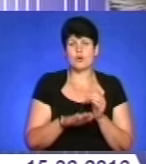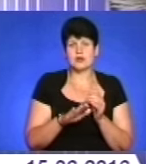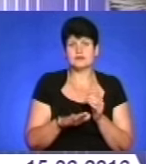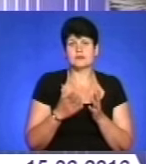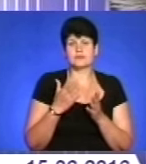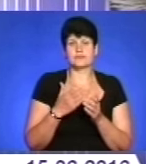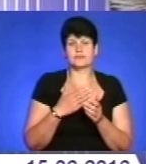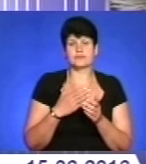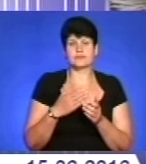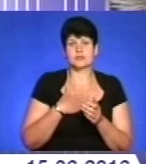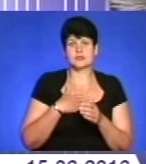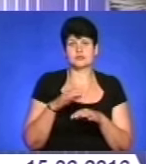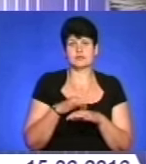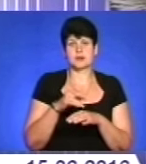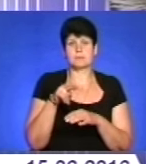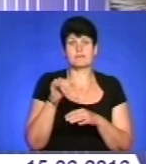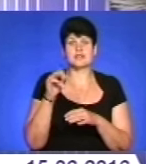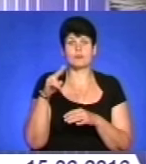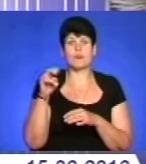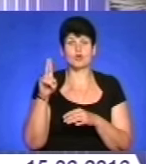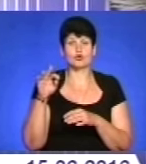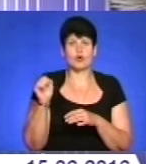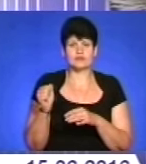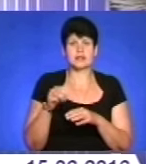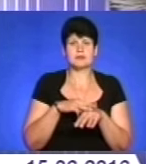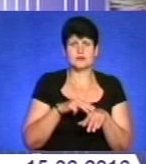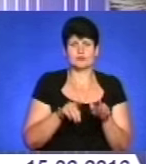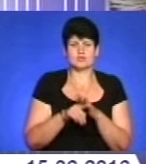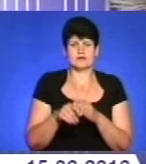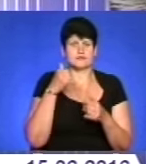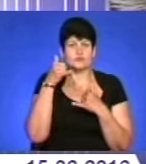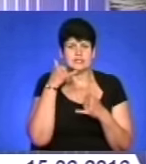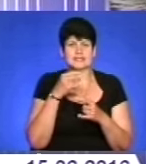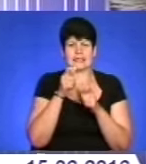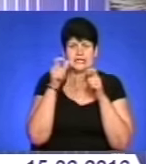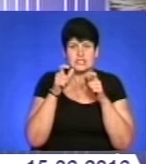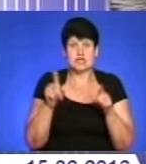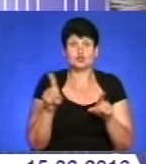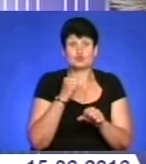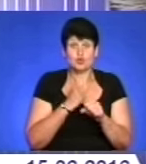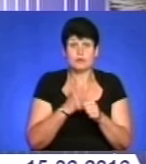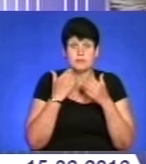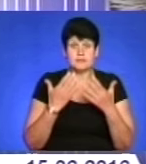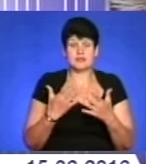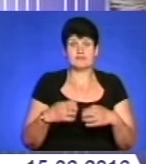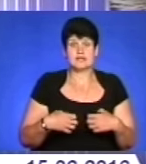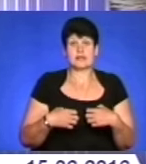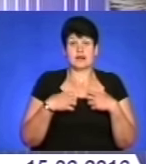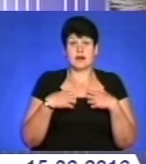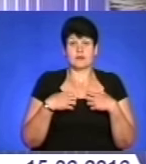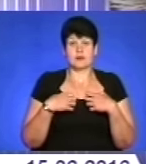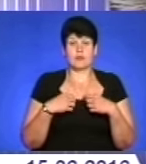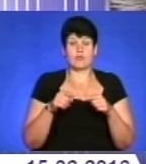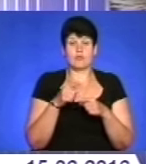мене чоловік, підполковник міліції, почав сюди дзвонити, кричати, люди дзвоніть, куде щось робіть. Всі налякані, половина